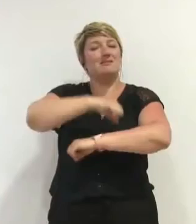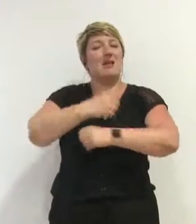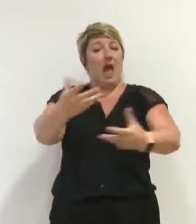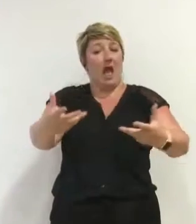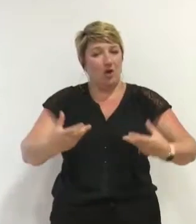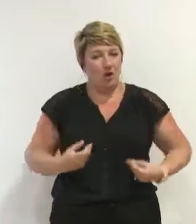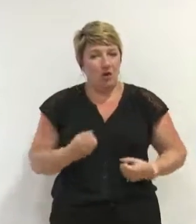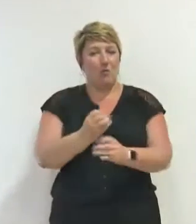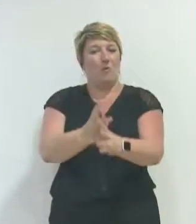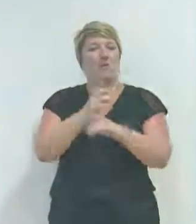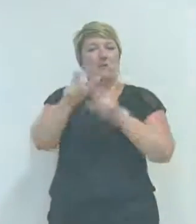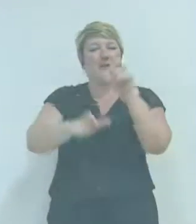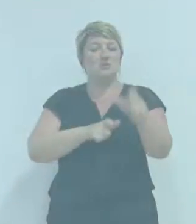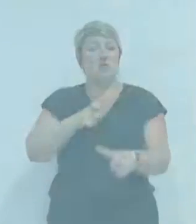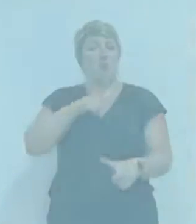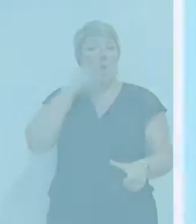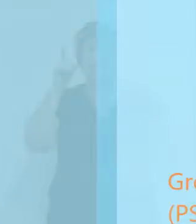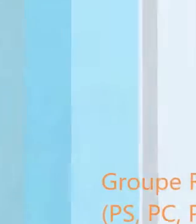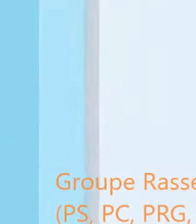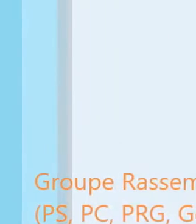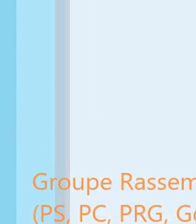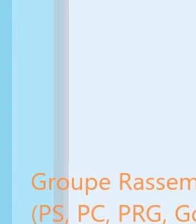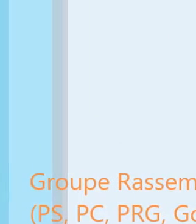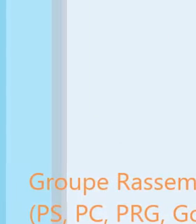grenobloises et des grenoblois. Merci.